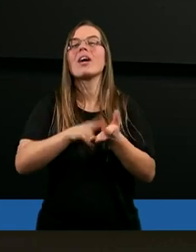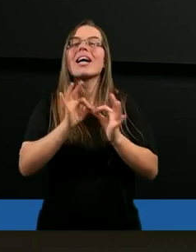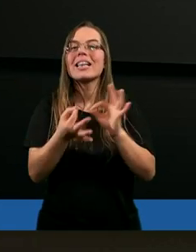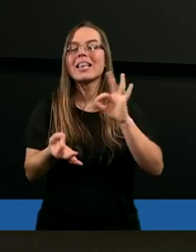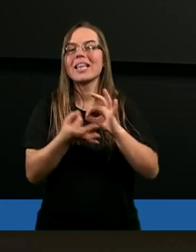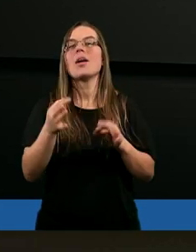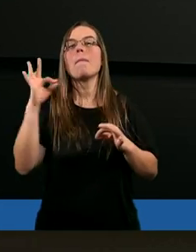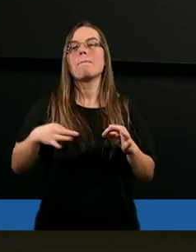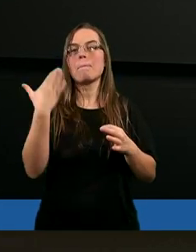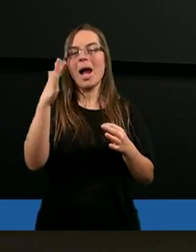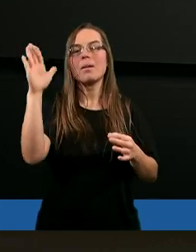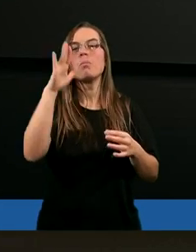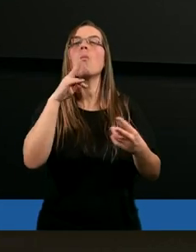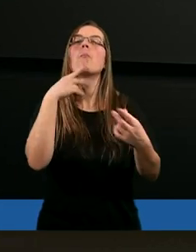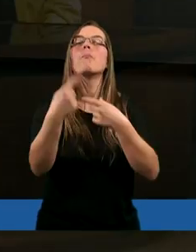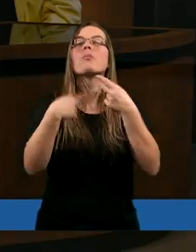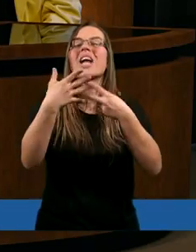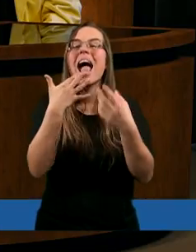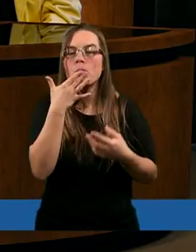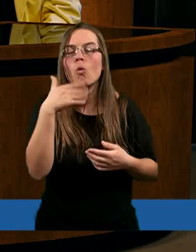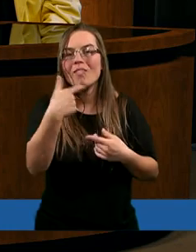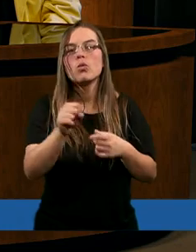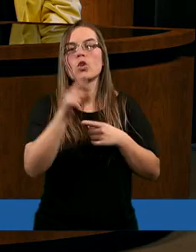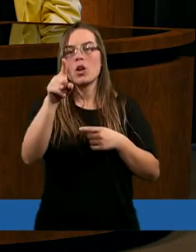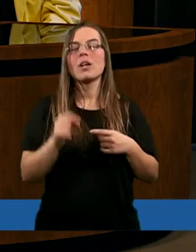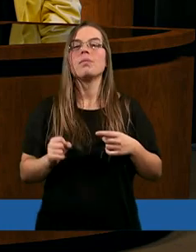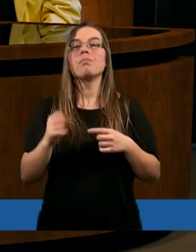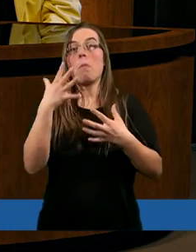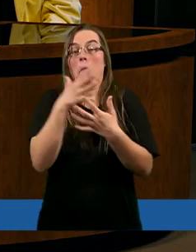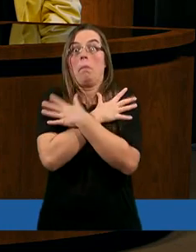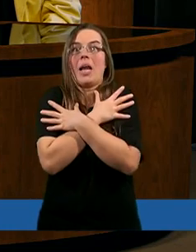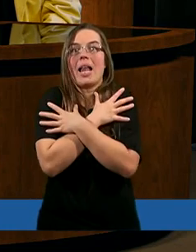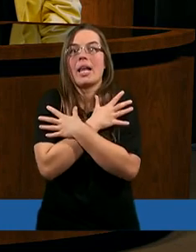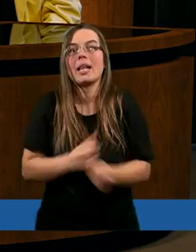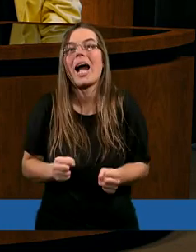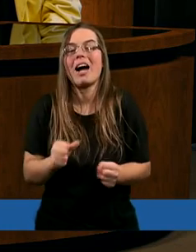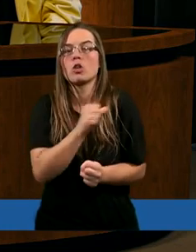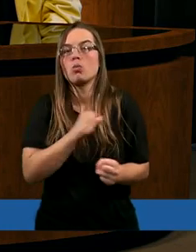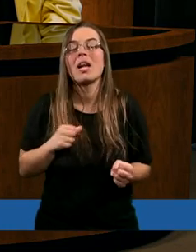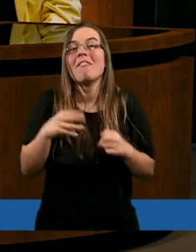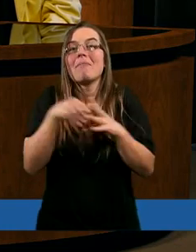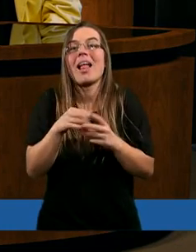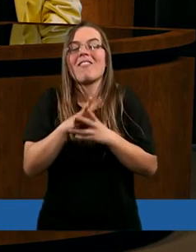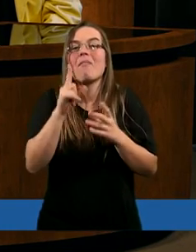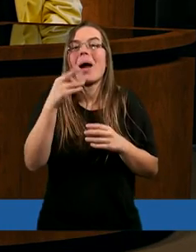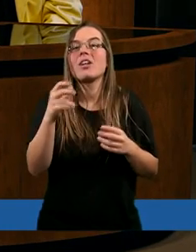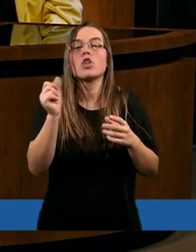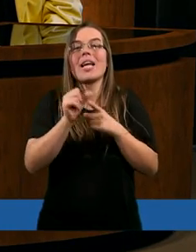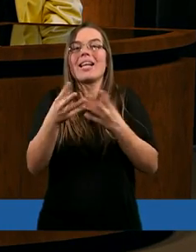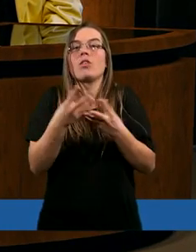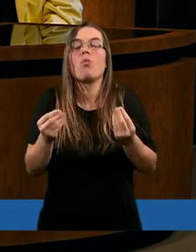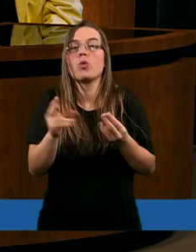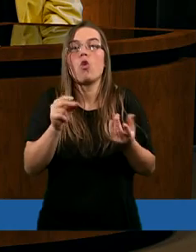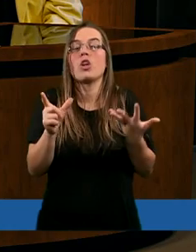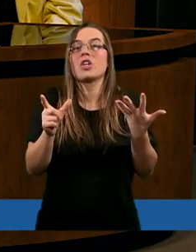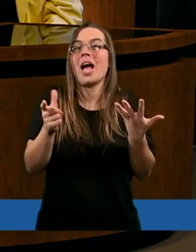Pan do niego przemówił? Przelągł się, przestraszył, wręcz padł panikę, że jest zgubiony, że